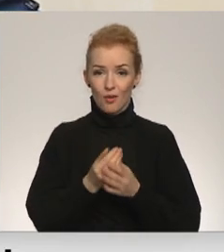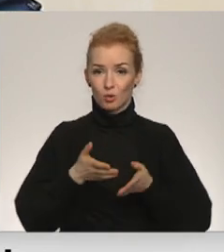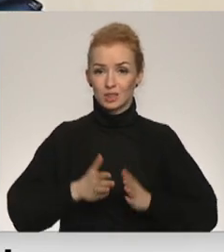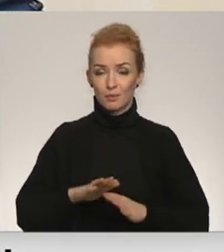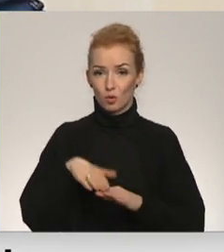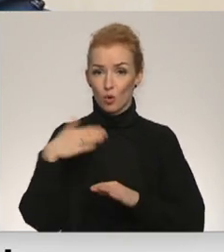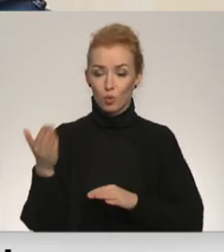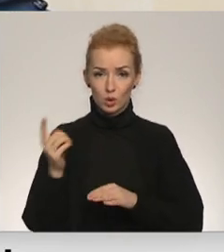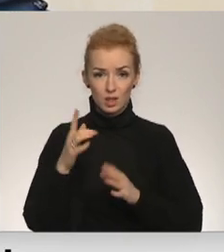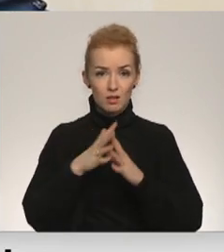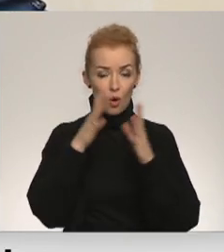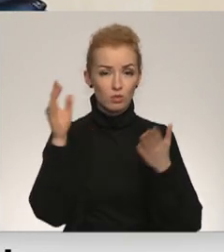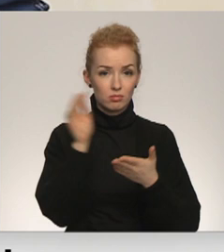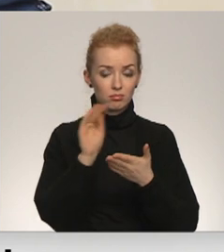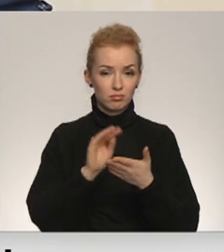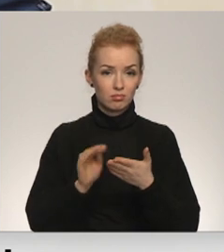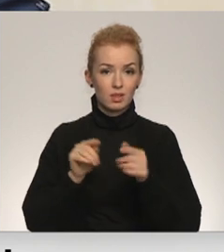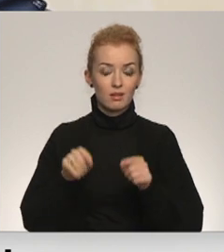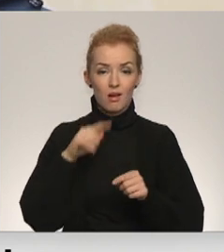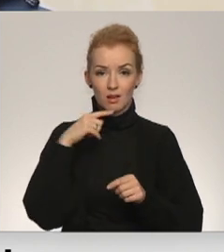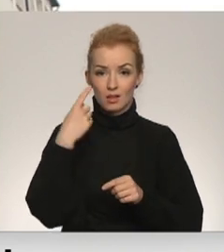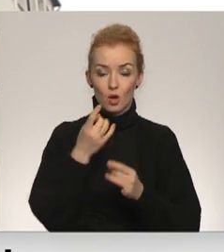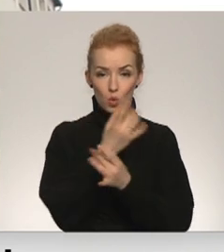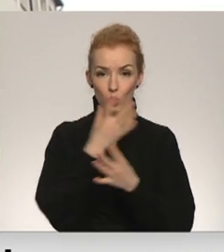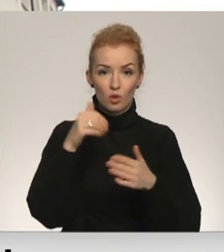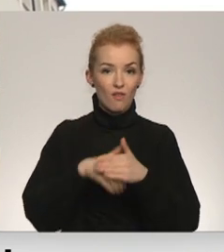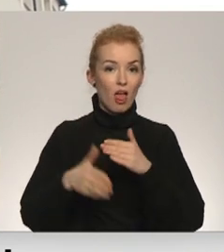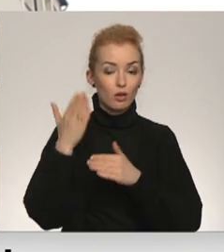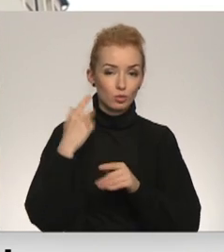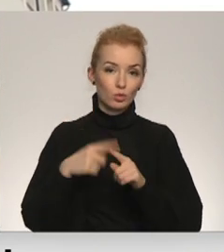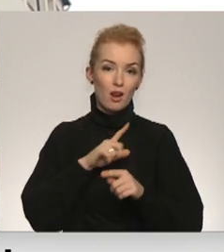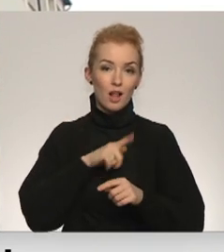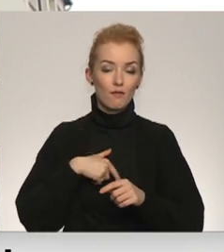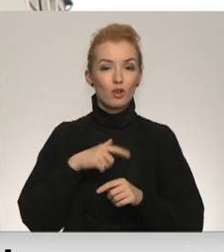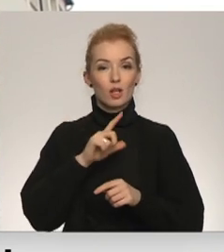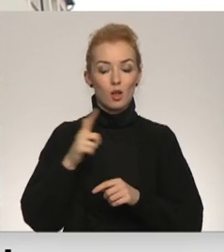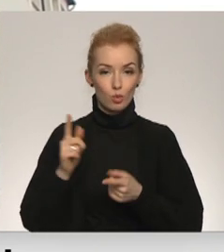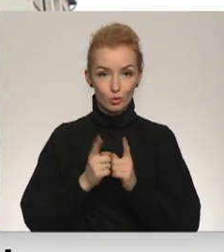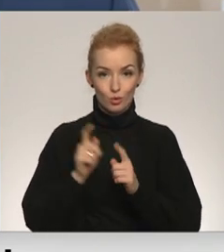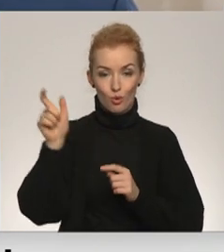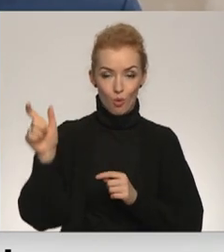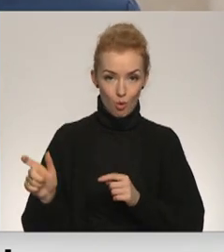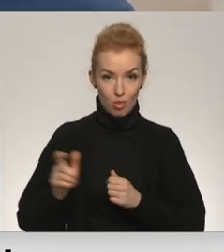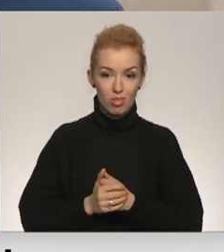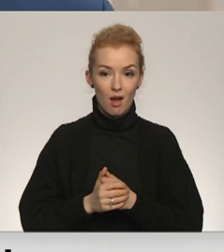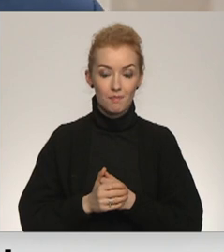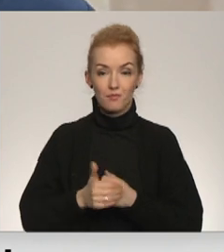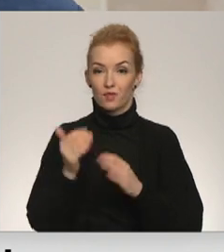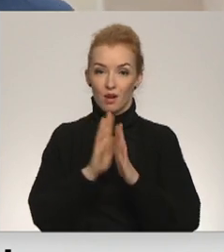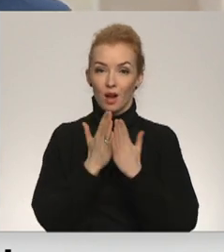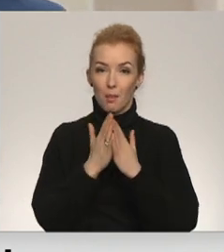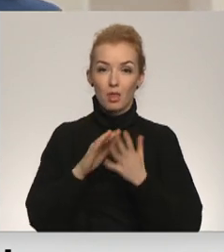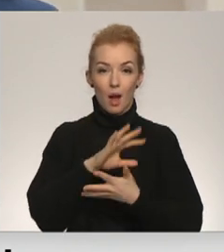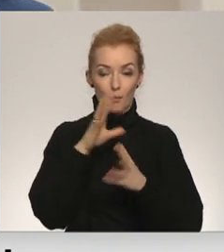tik ļoti ir aprakstījis. Tā uzsver skrīveru kultūra vēsturniece Latviešu valods literatūras skolotāja Daina Mansāne Viļuma, kas grāmatās